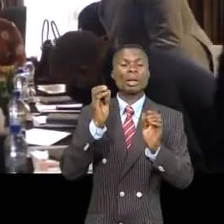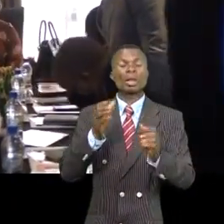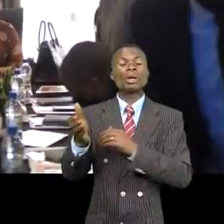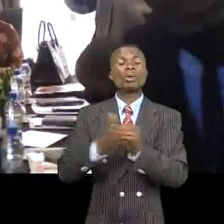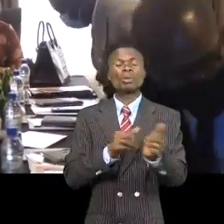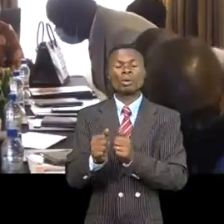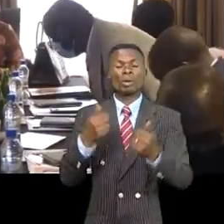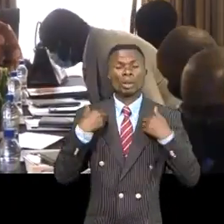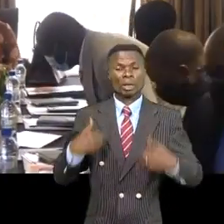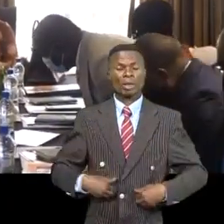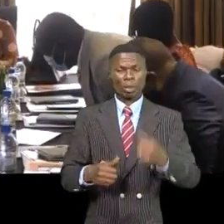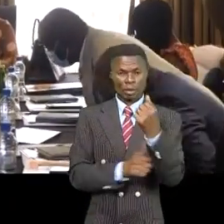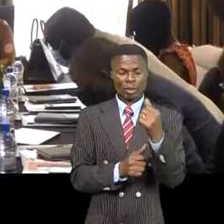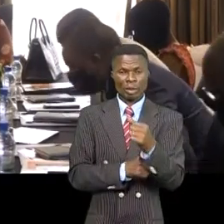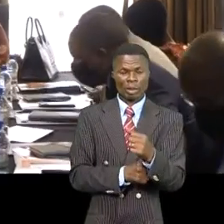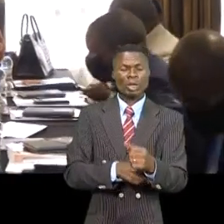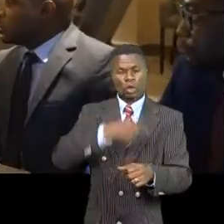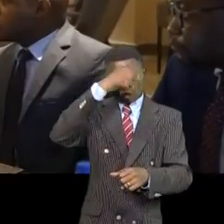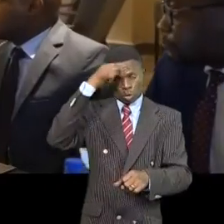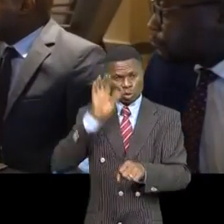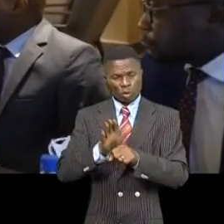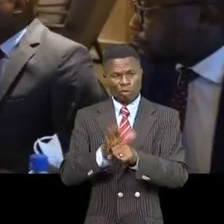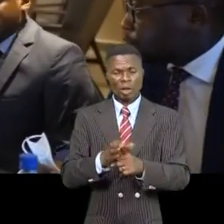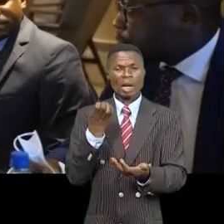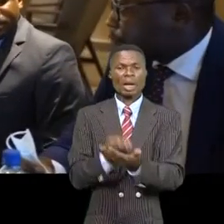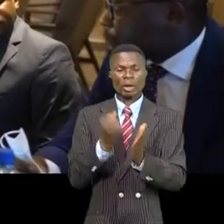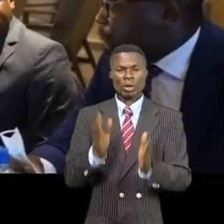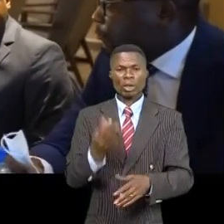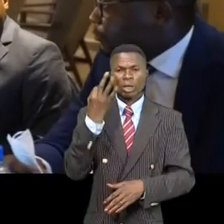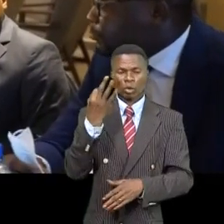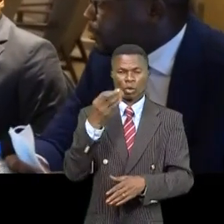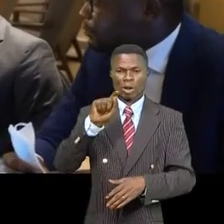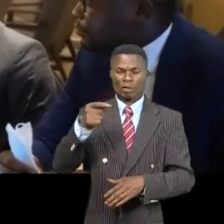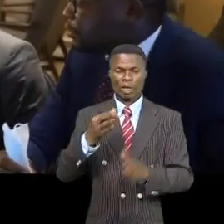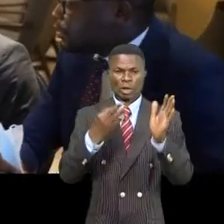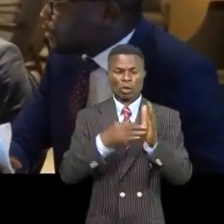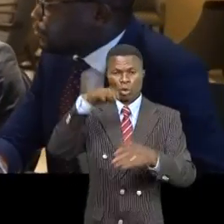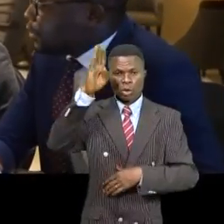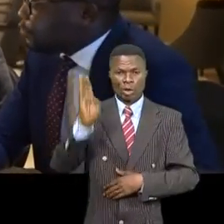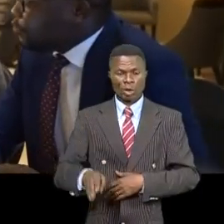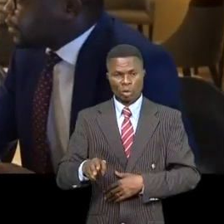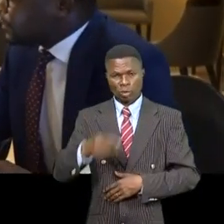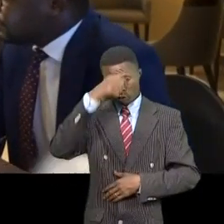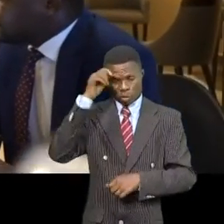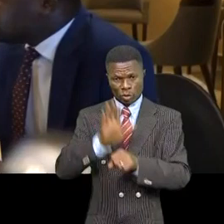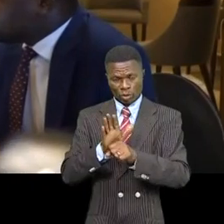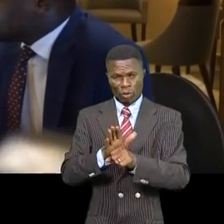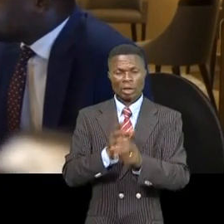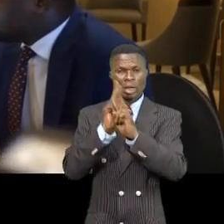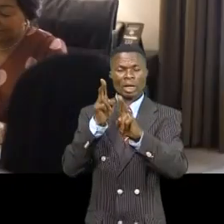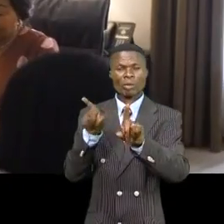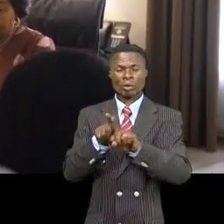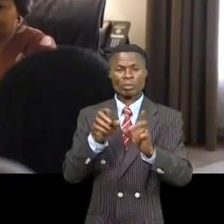ce fléau constitue une perte économique pour la RDC, soit 3,8% du produit intérieur brut, indique le même rapport.